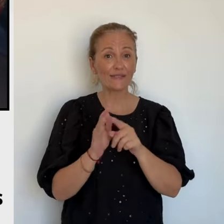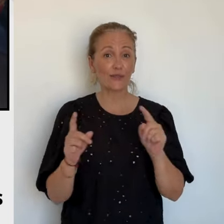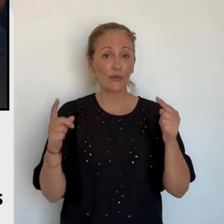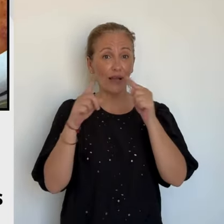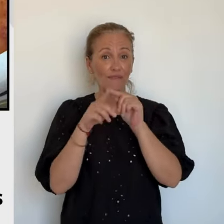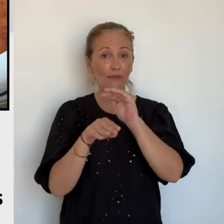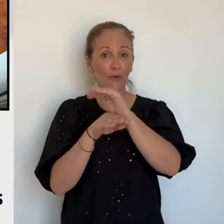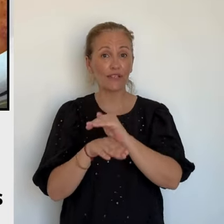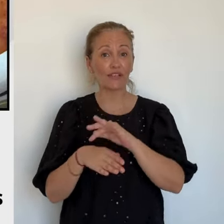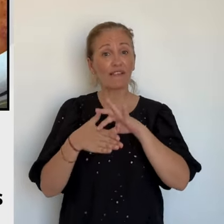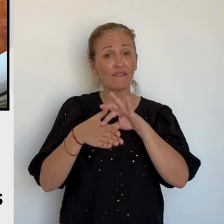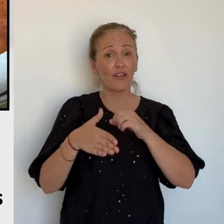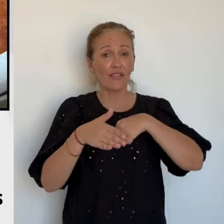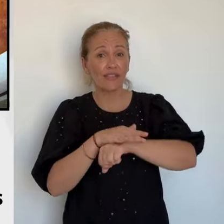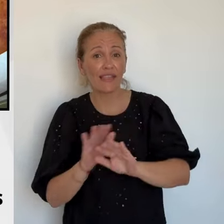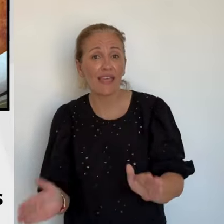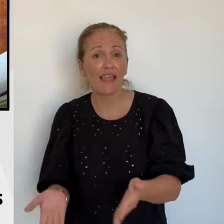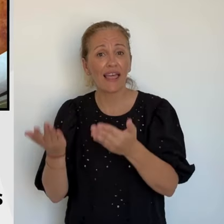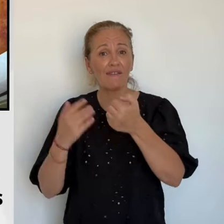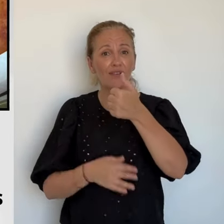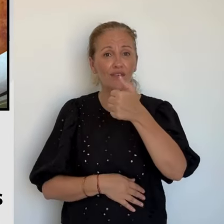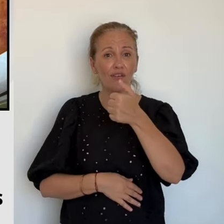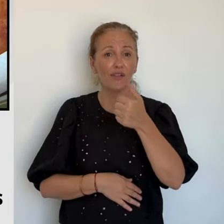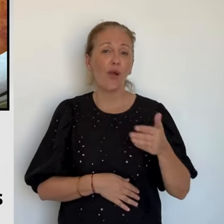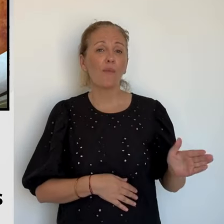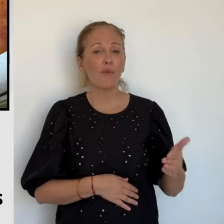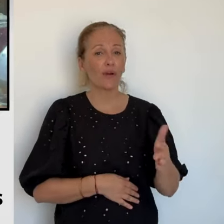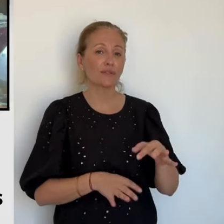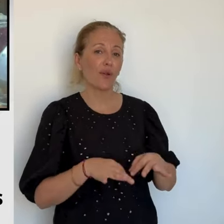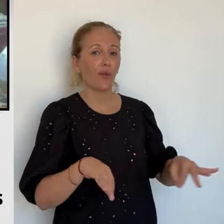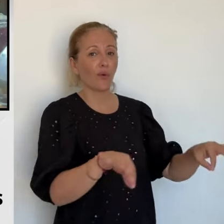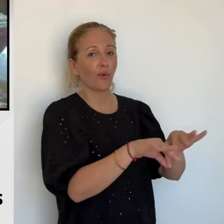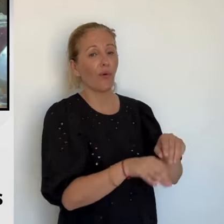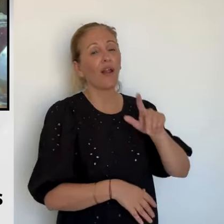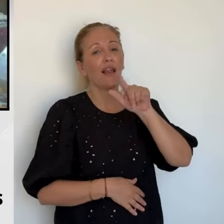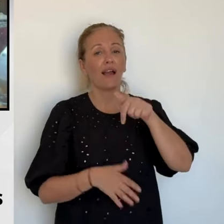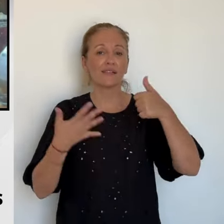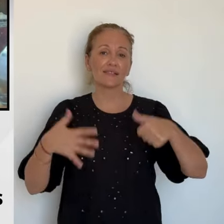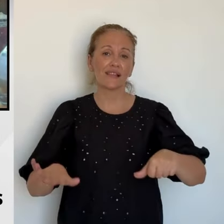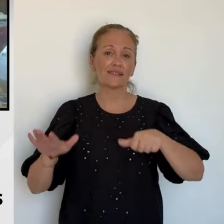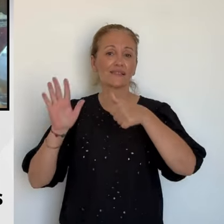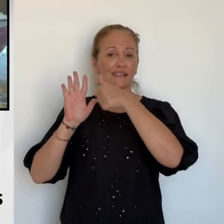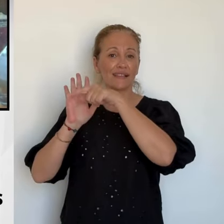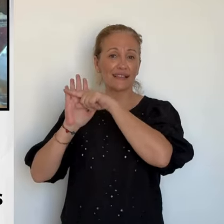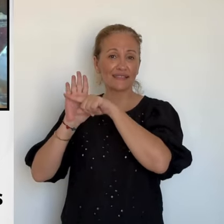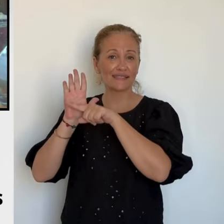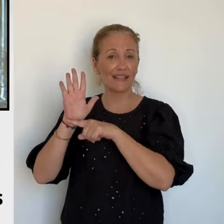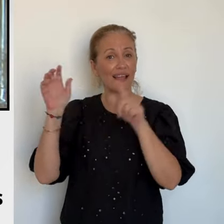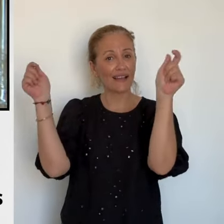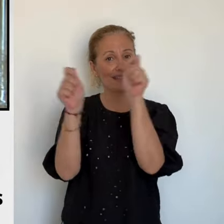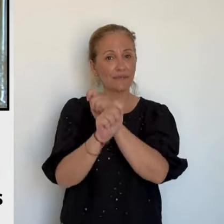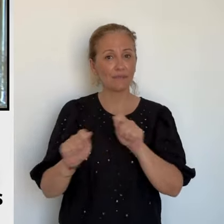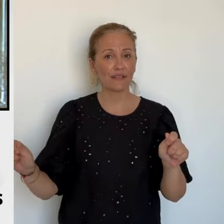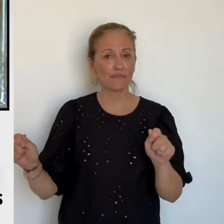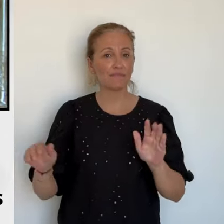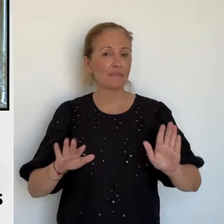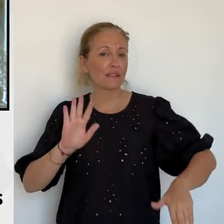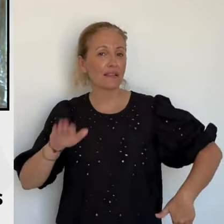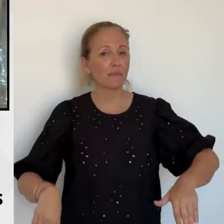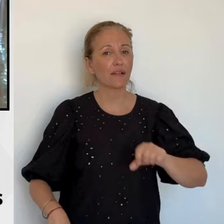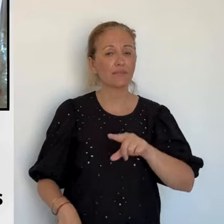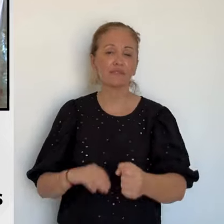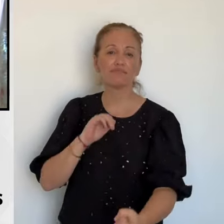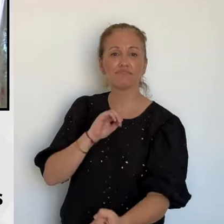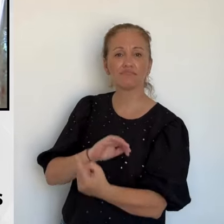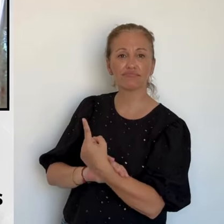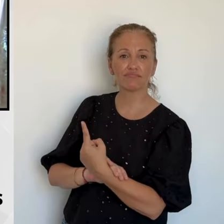et élevés en Corse, les poissons de la pêche locale. En tout, 16 critères s'appliquent à la cuisine et ici, on salue la démarche. Je tiens